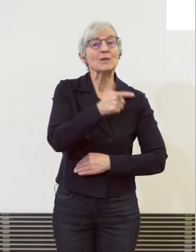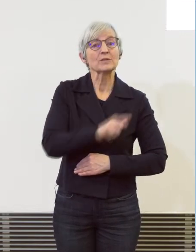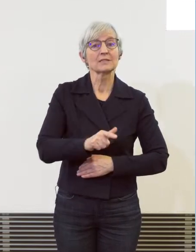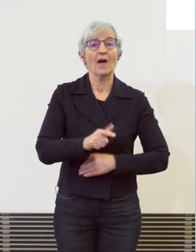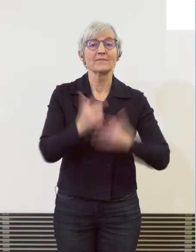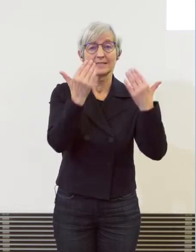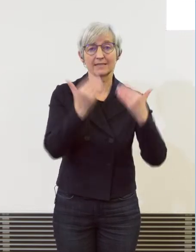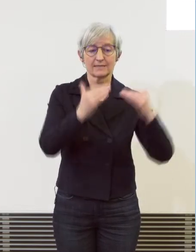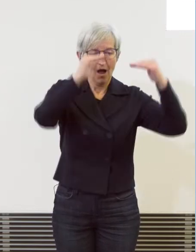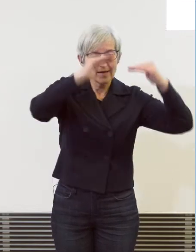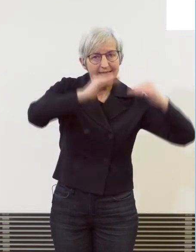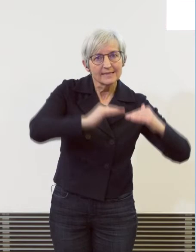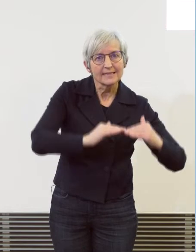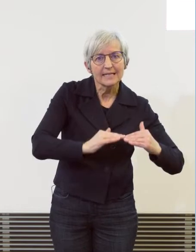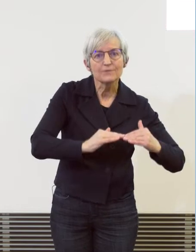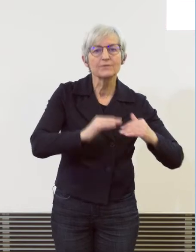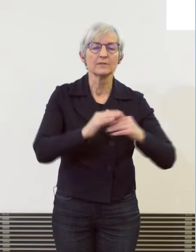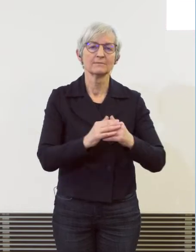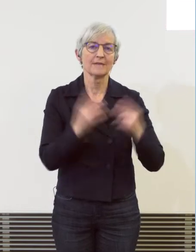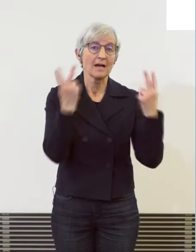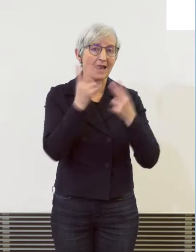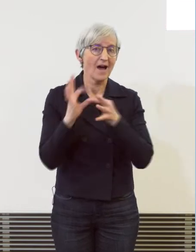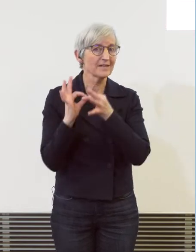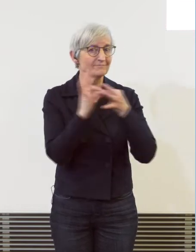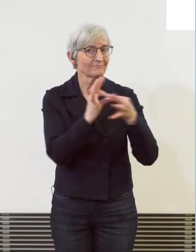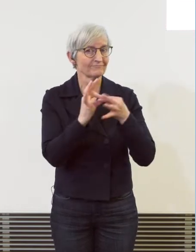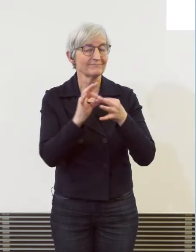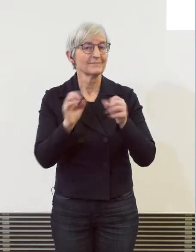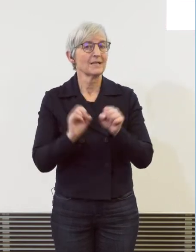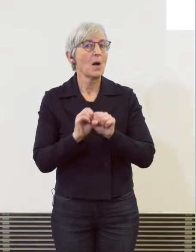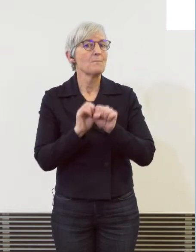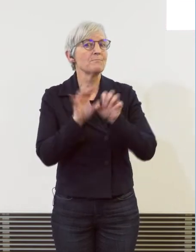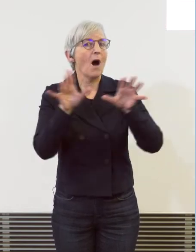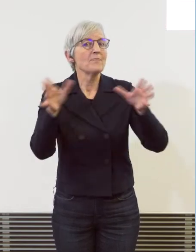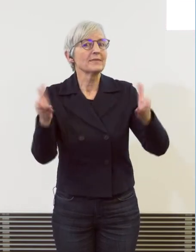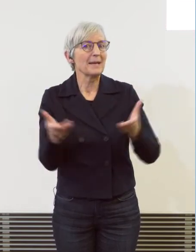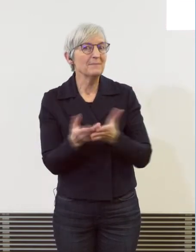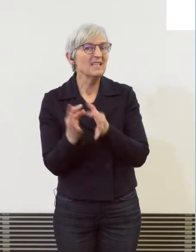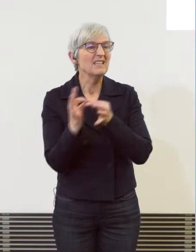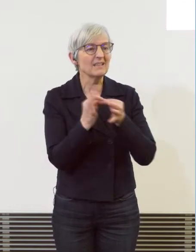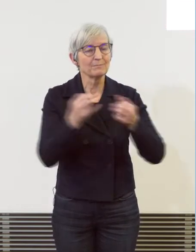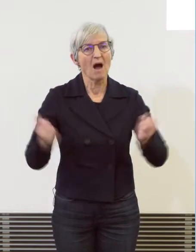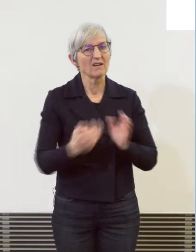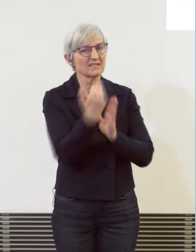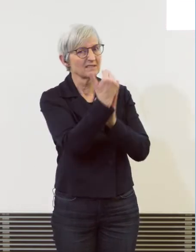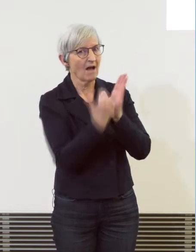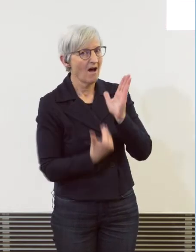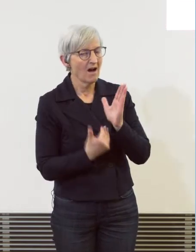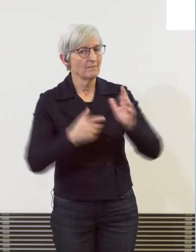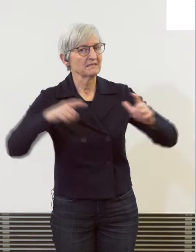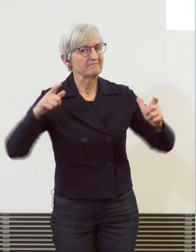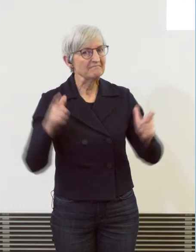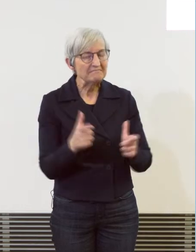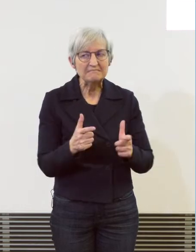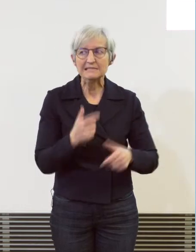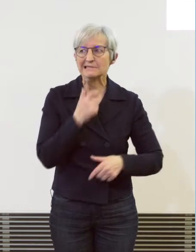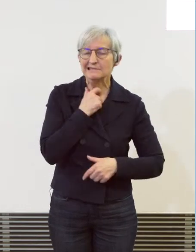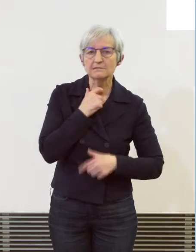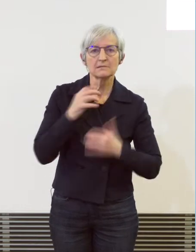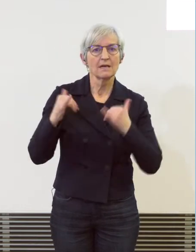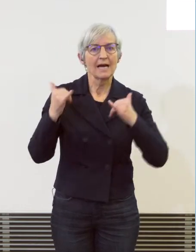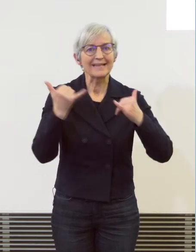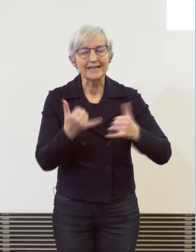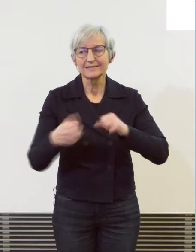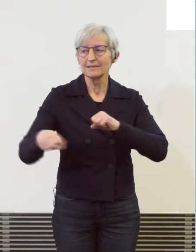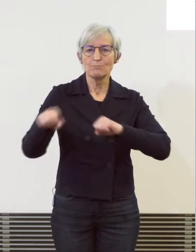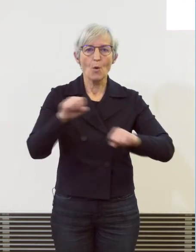natürlich stark auf die pandemiebedingte Einschränkungen, die wir dort hatten, sei es für das Reisen, für die Mobilität